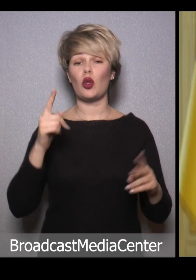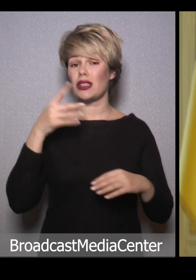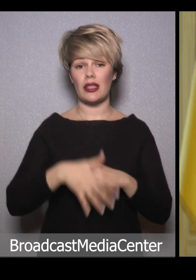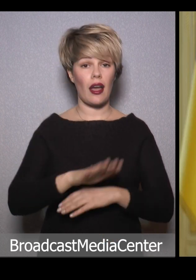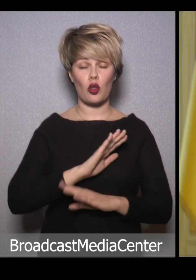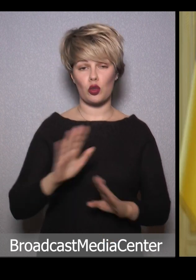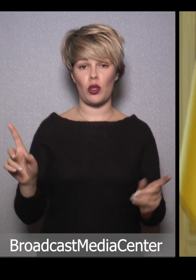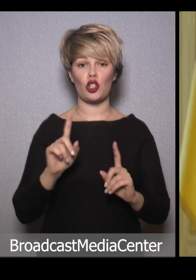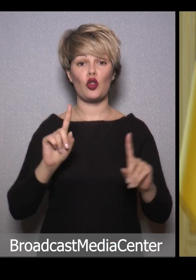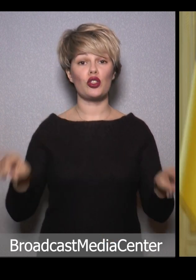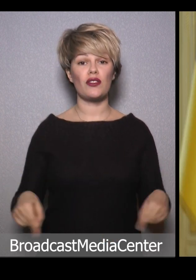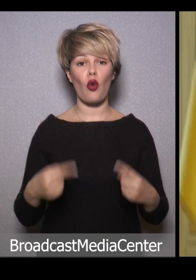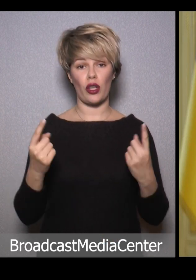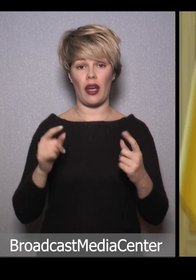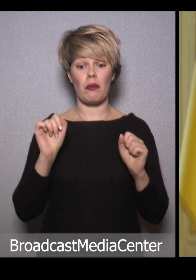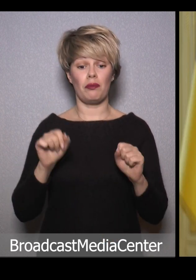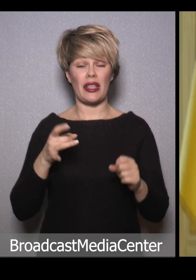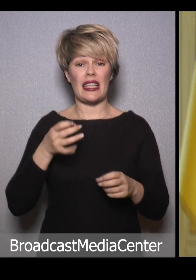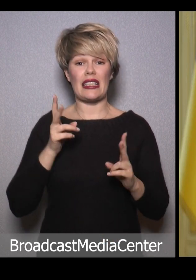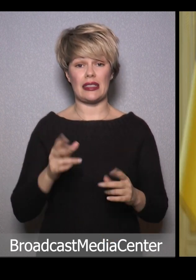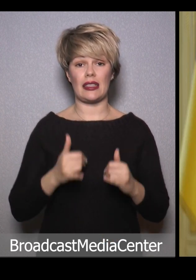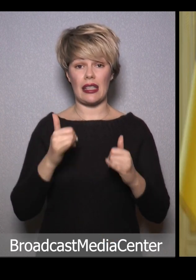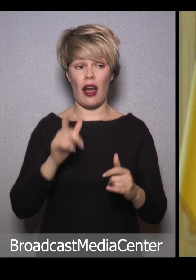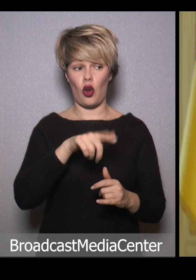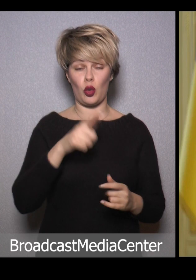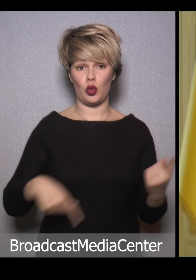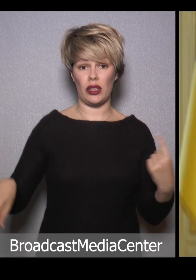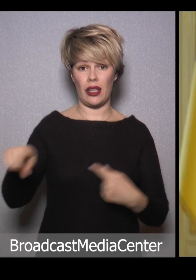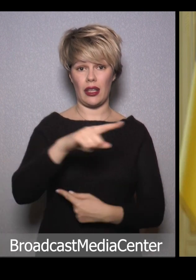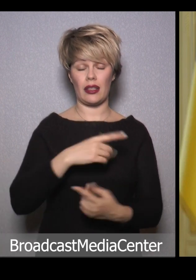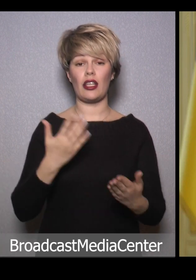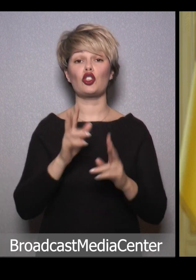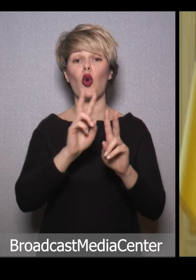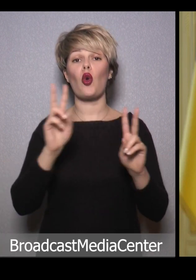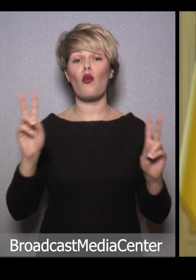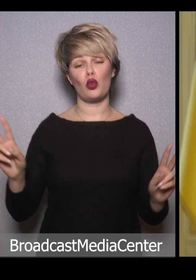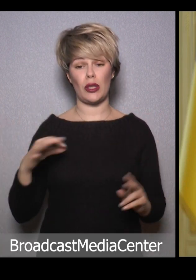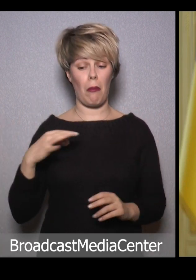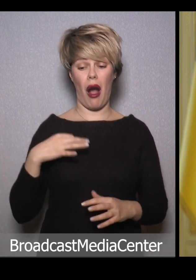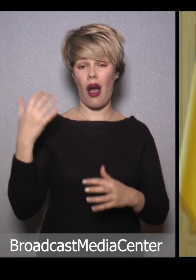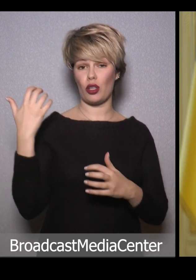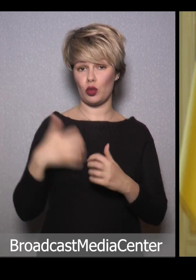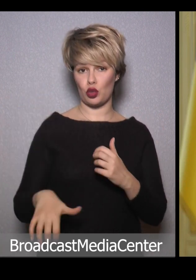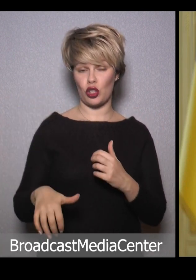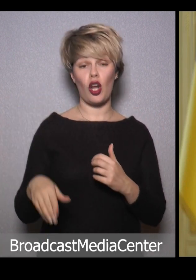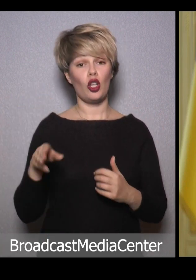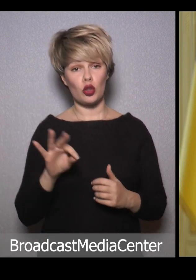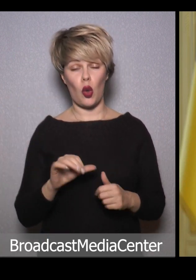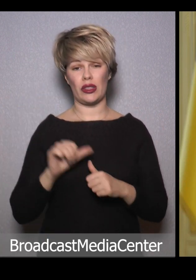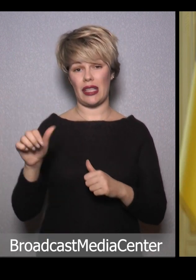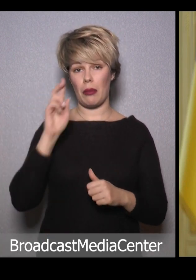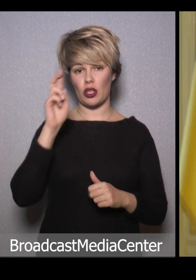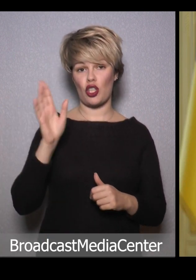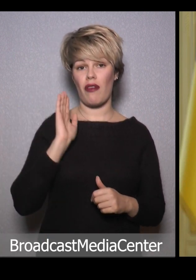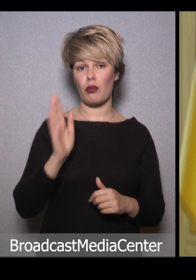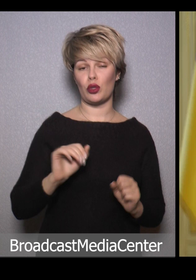не розуміє, що створює потенційний ризик для оточення, якщо комусь байдуже, то саме